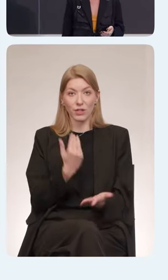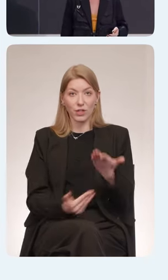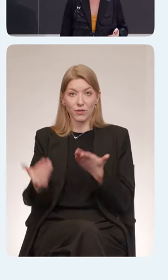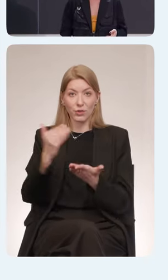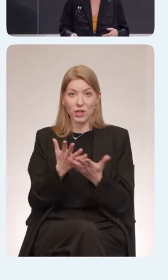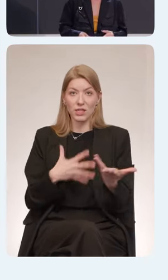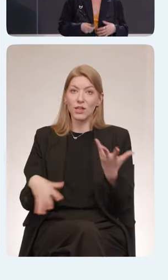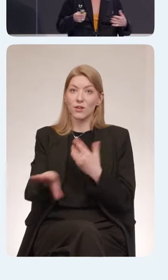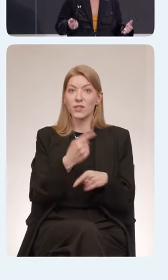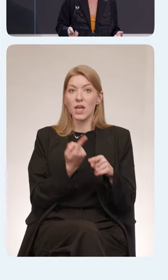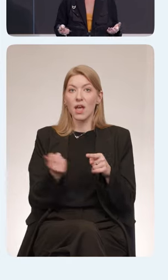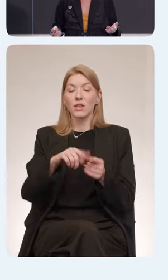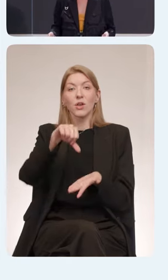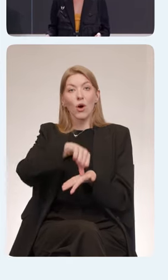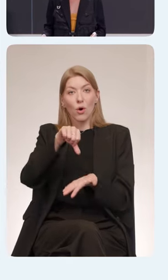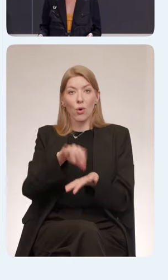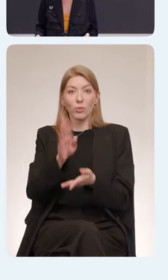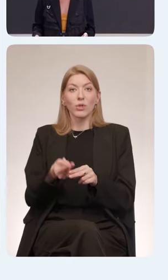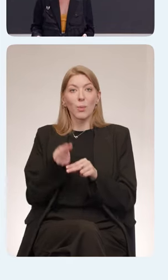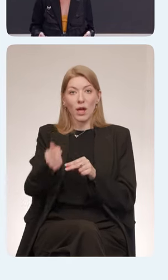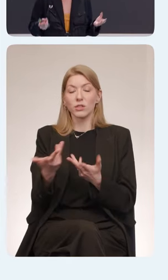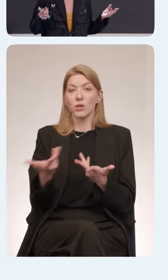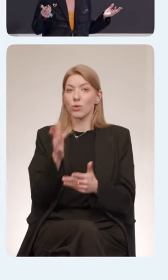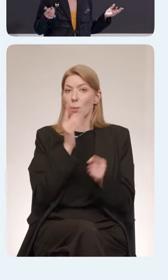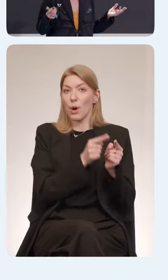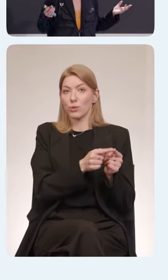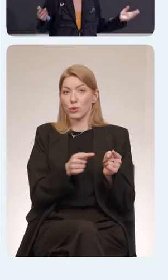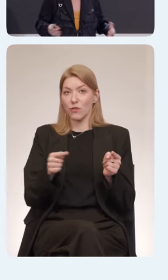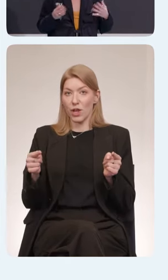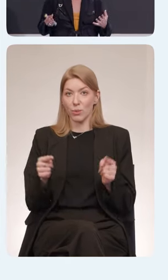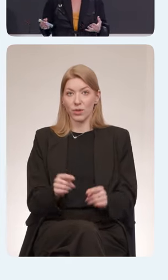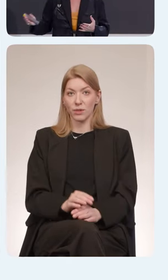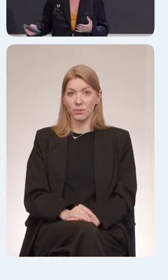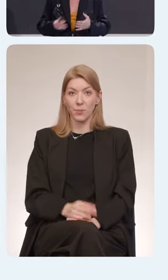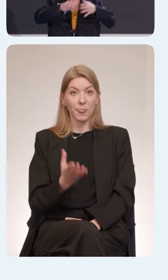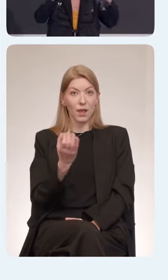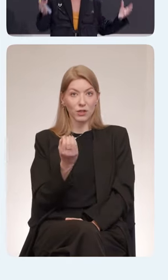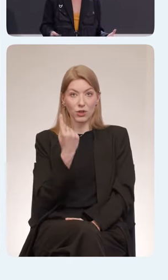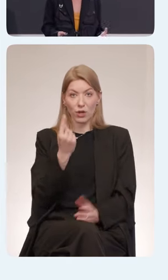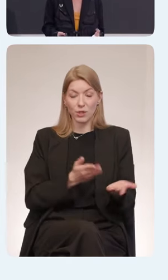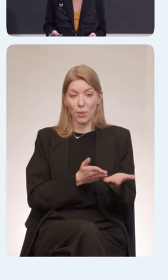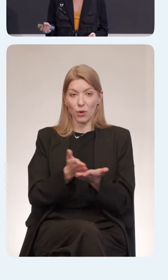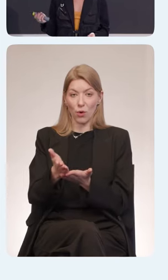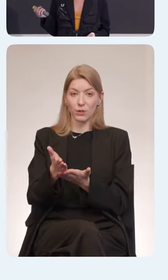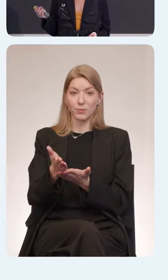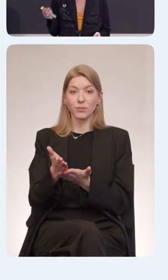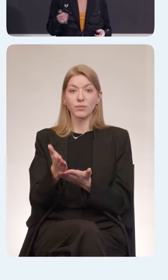окажутся охваченными за какой-то промежуток времени. Ну, еще один подход, помимо ролей,